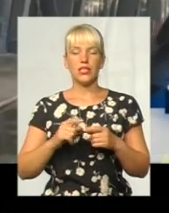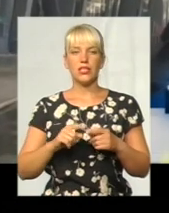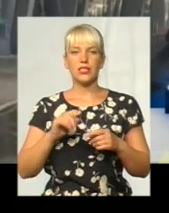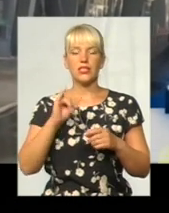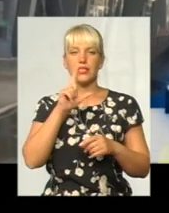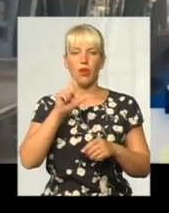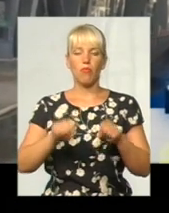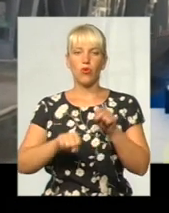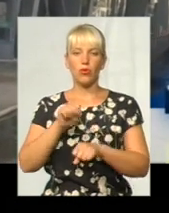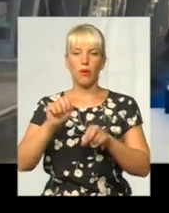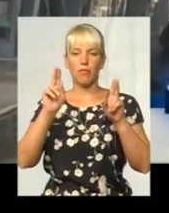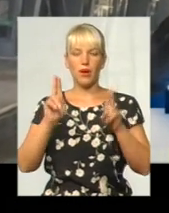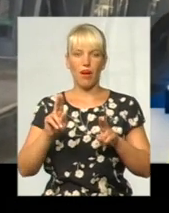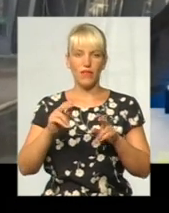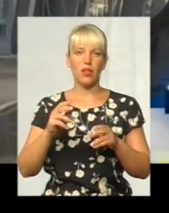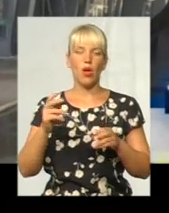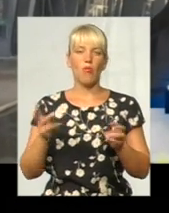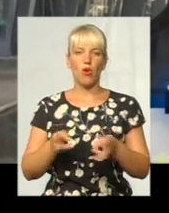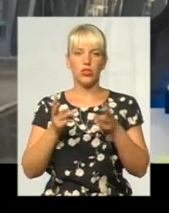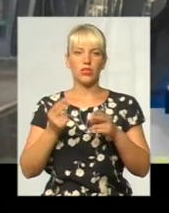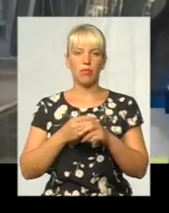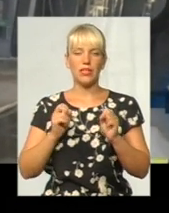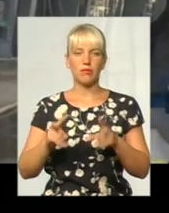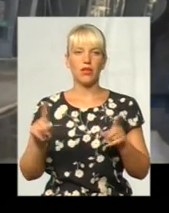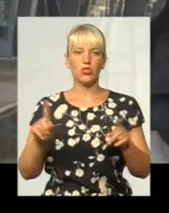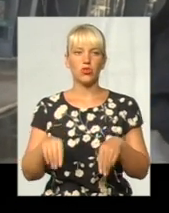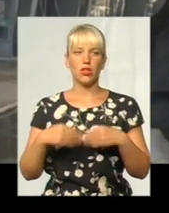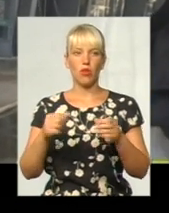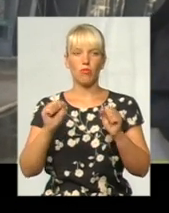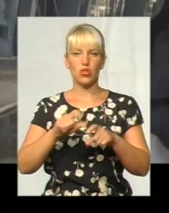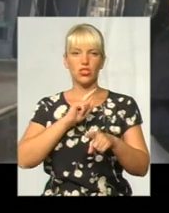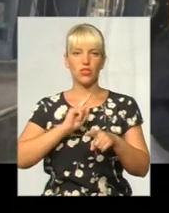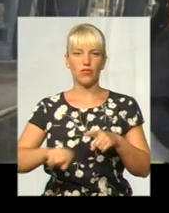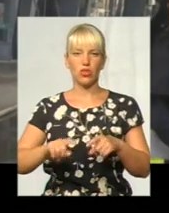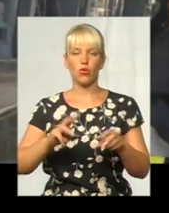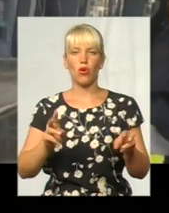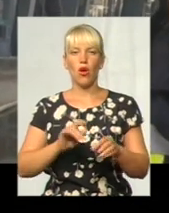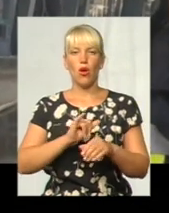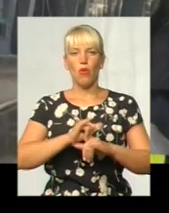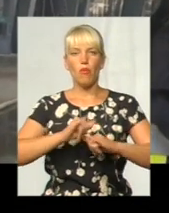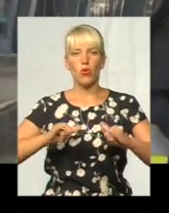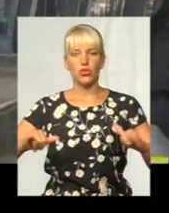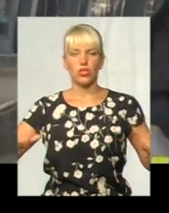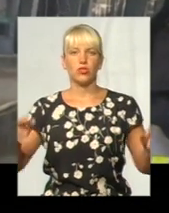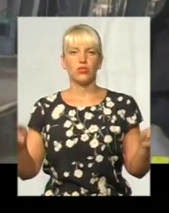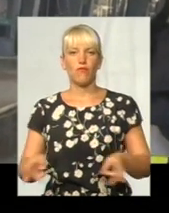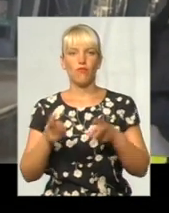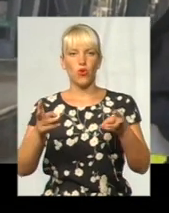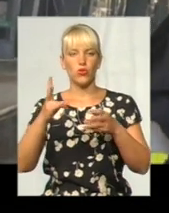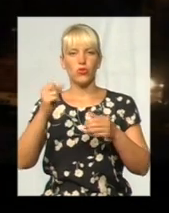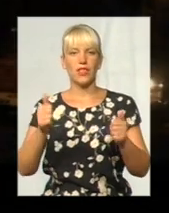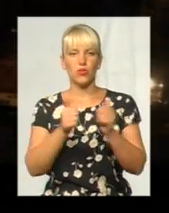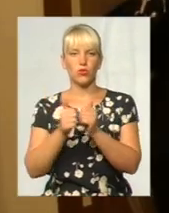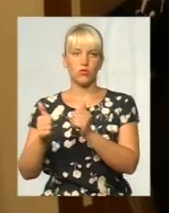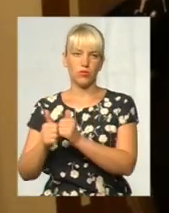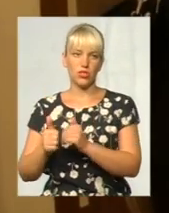безпеки. Відсутня протополежна розділка, що дало можливість вогню швидко поширюватись на підсуміючне